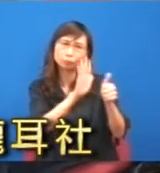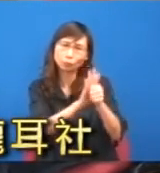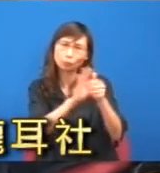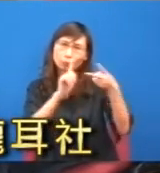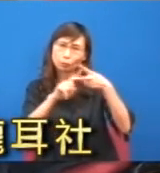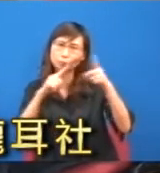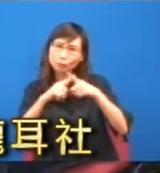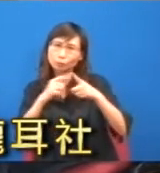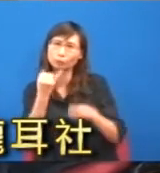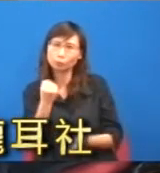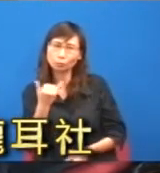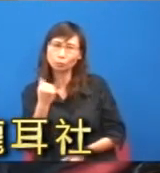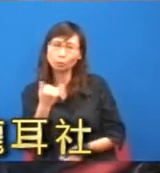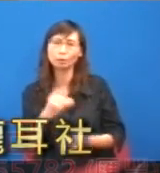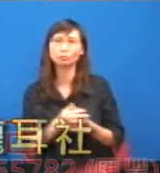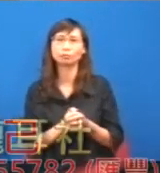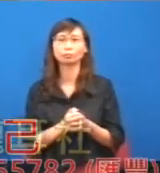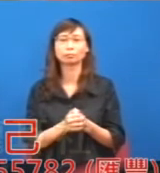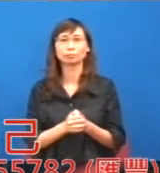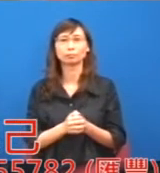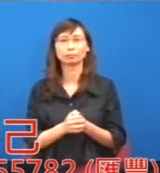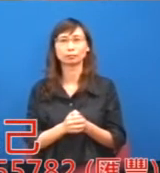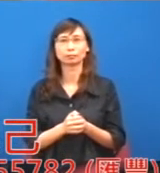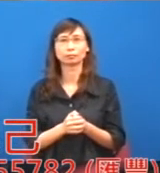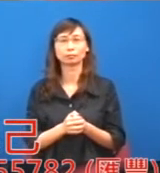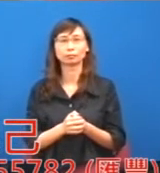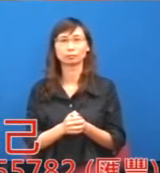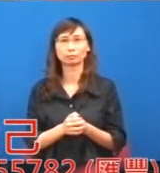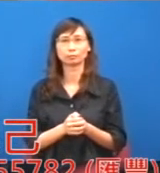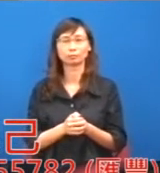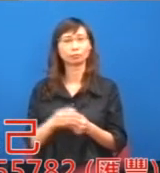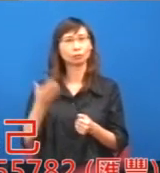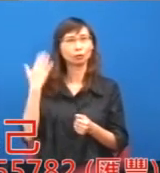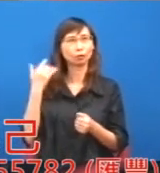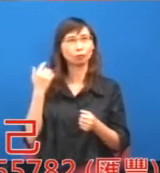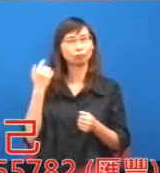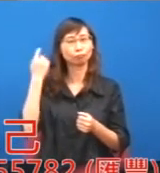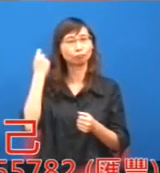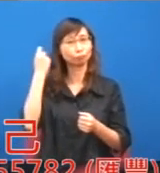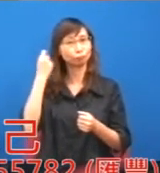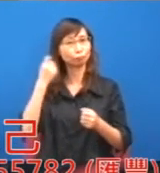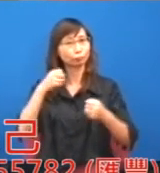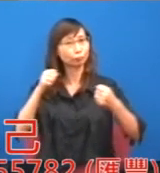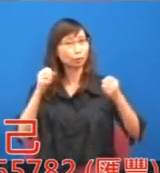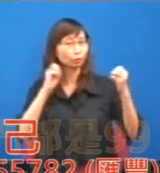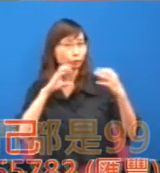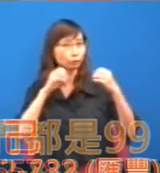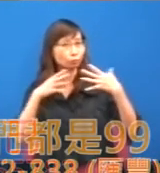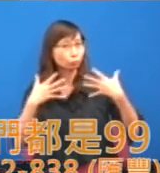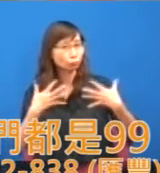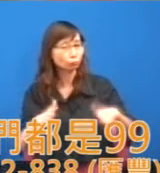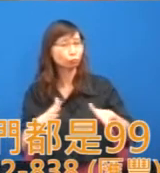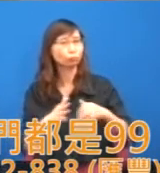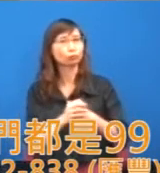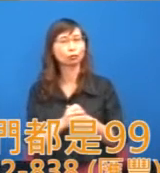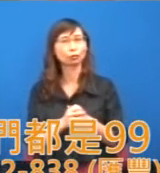或者二教能力最低的勞工朋友,我們剛才也會討論到,其實對於一些完全沒有二教